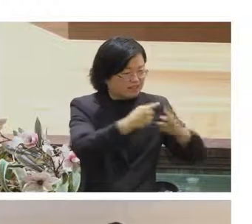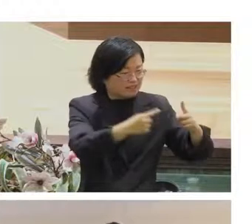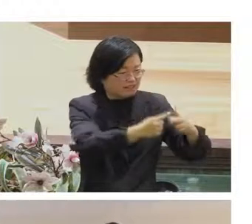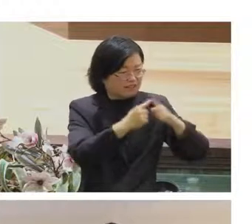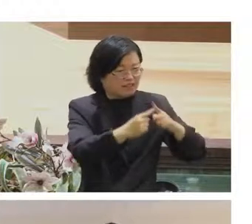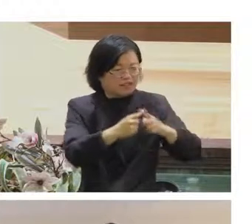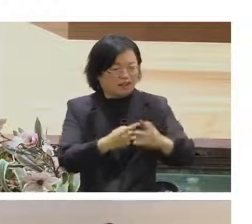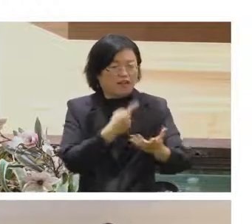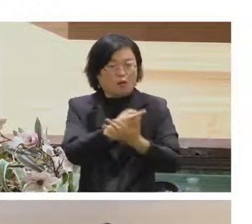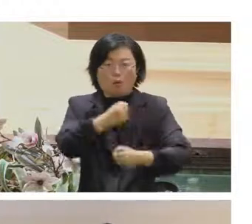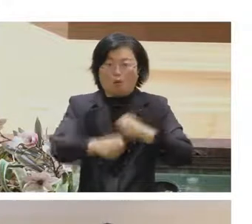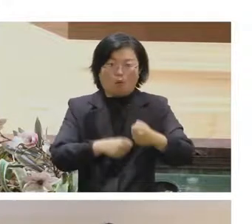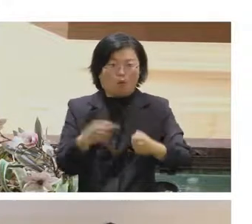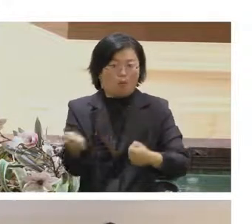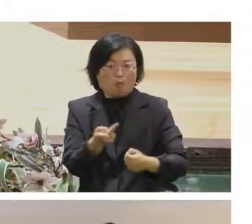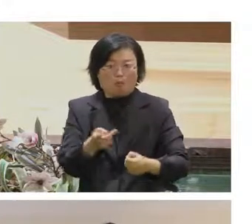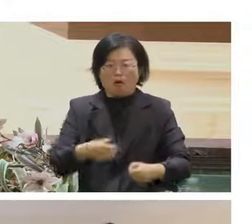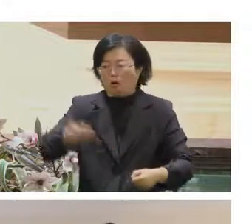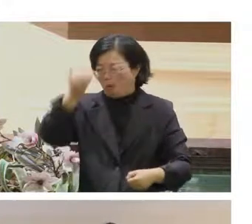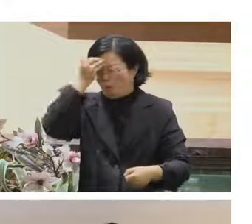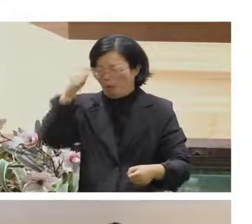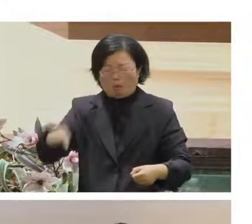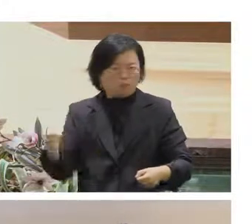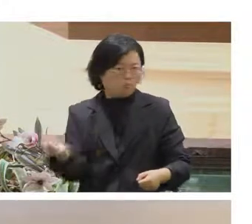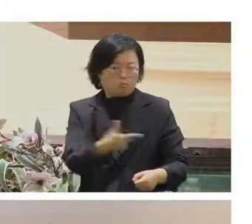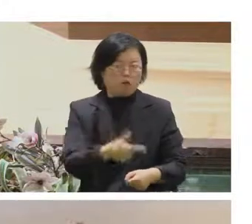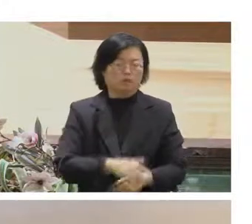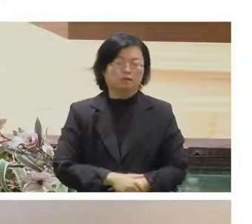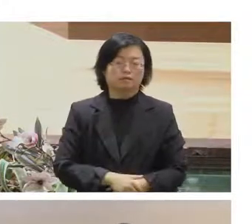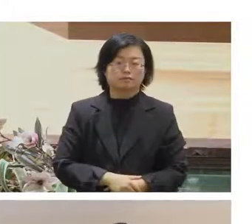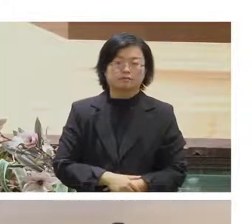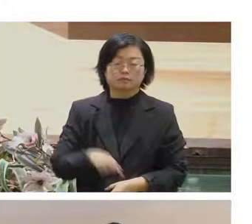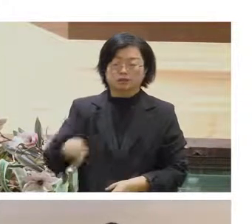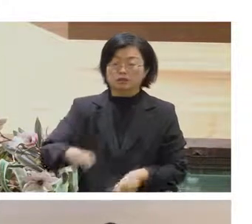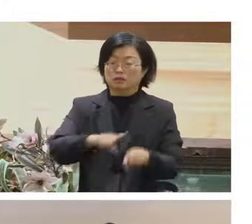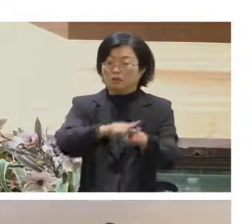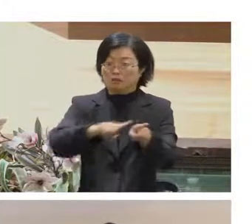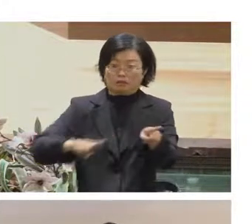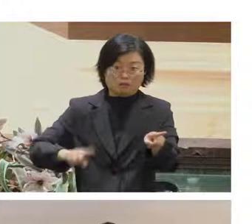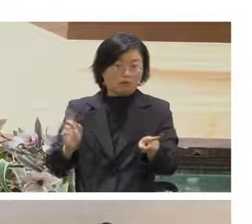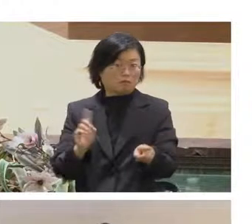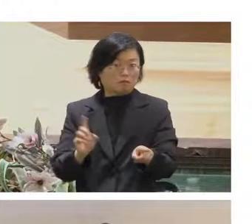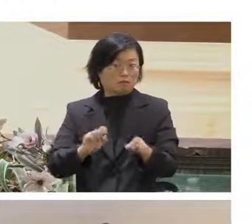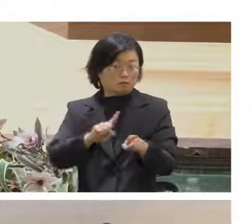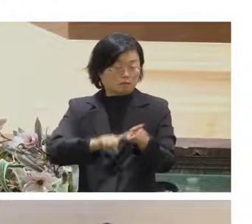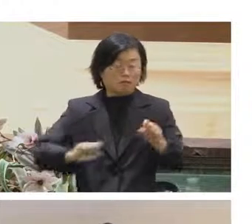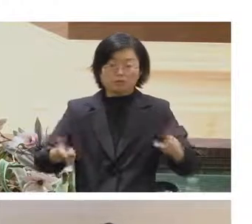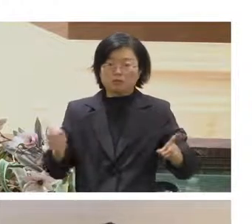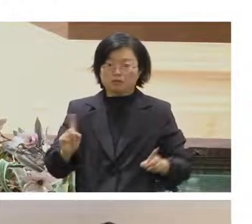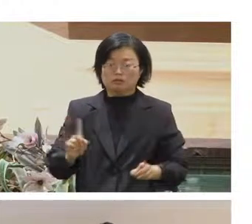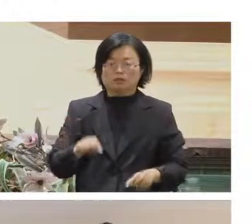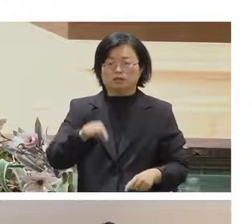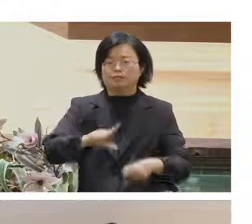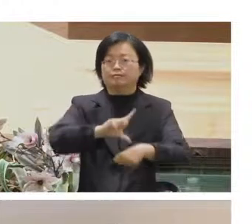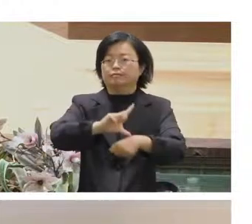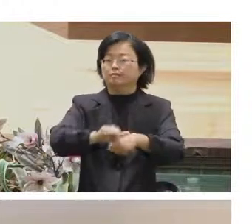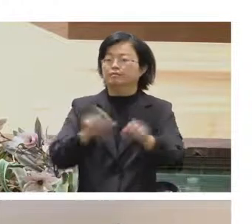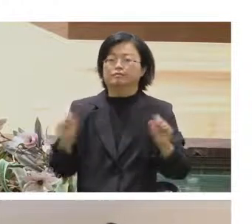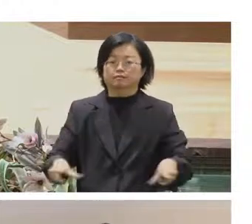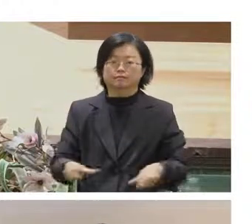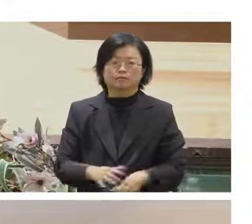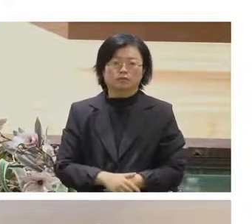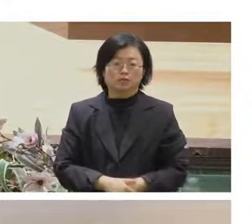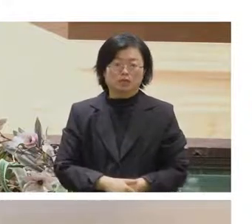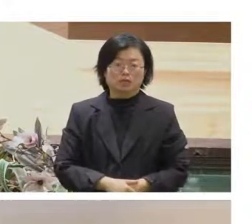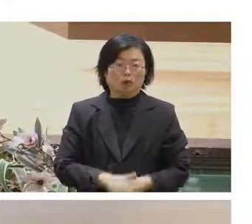最後我覺得有這樣的差異其實有一個很重要的就是這兩個東西的發展時間實體活動應該是人類有人類